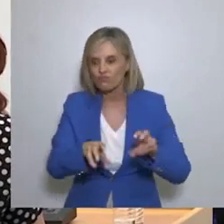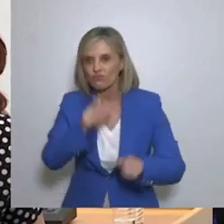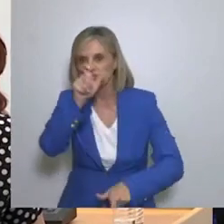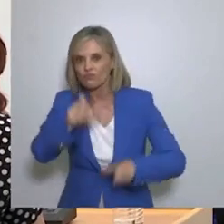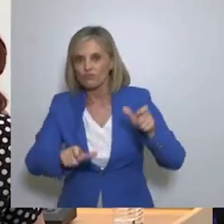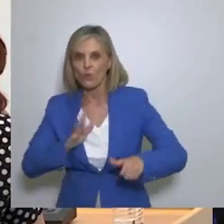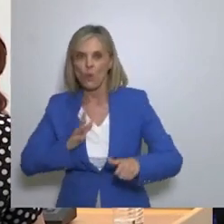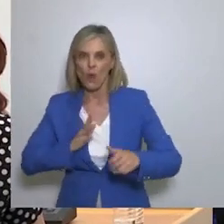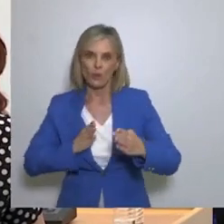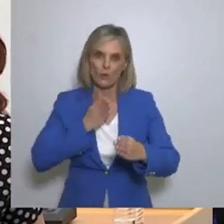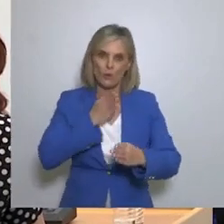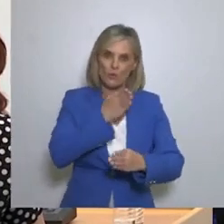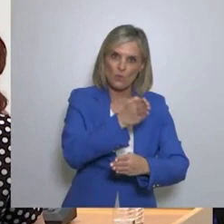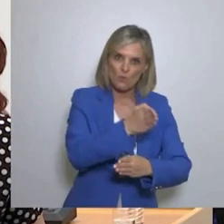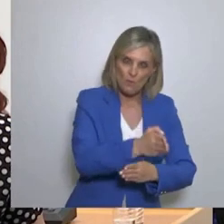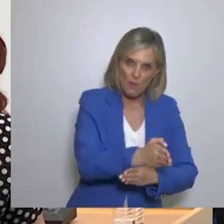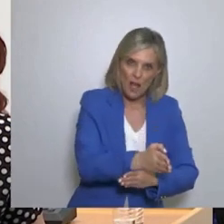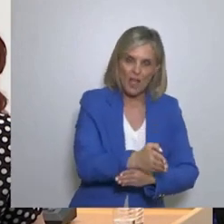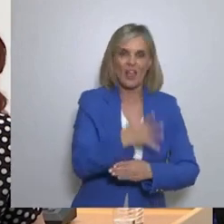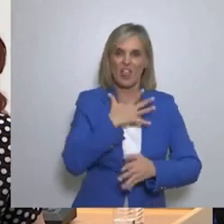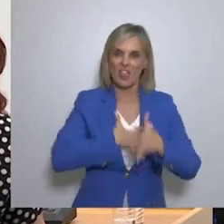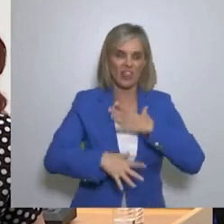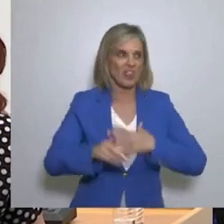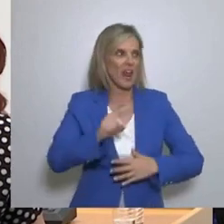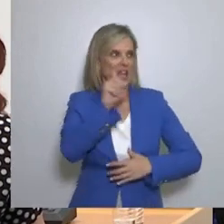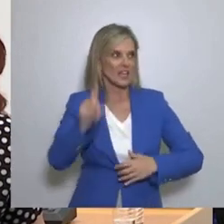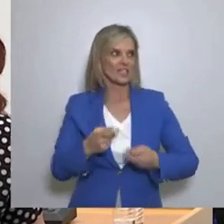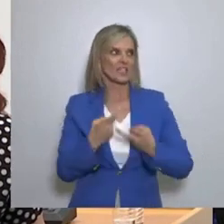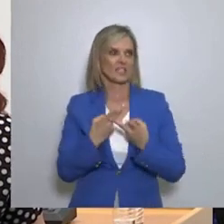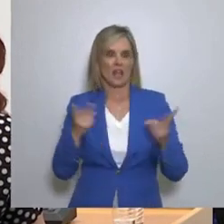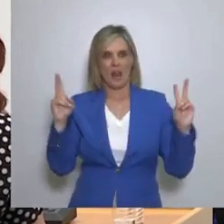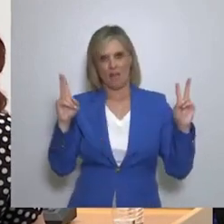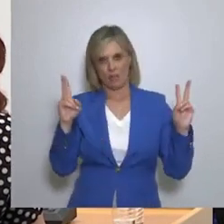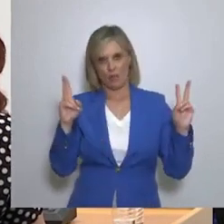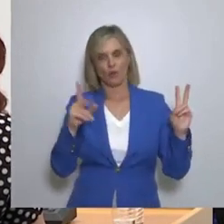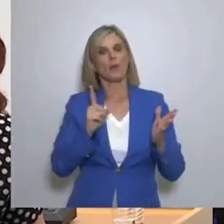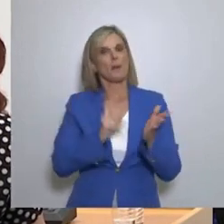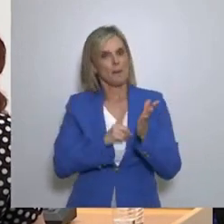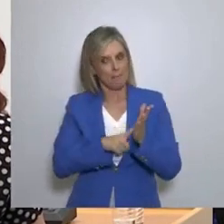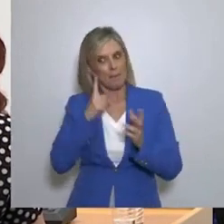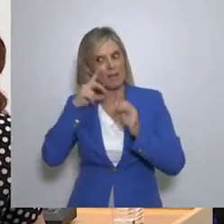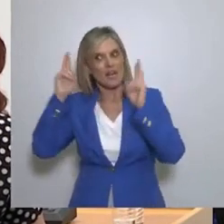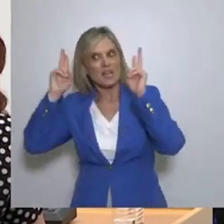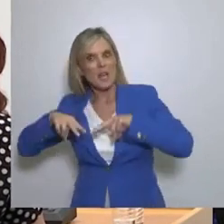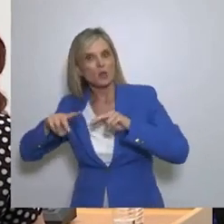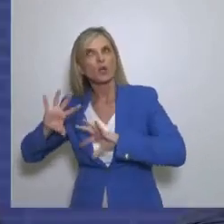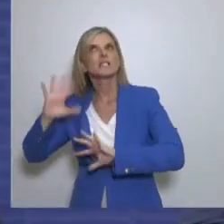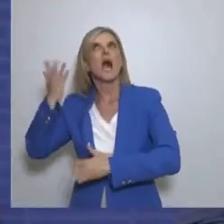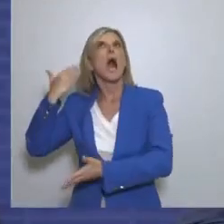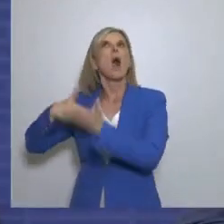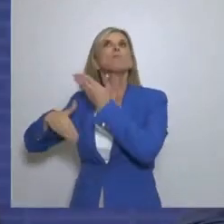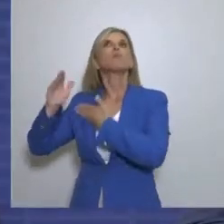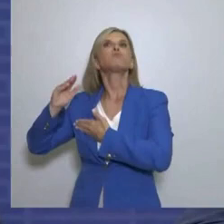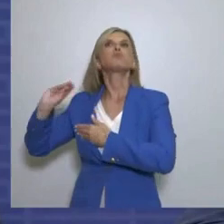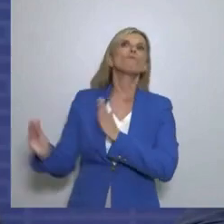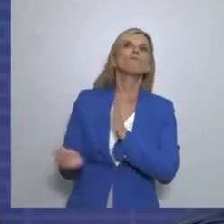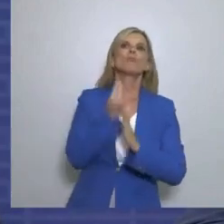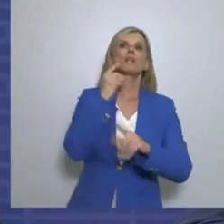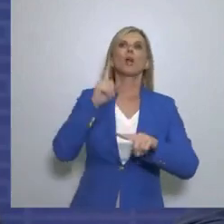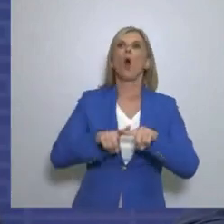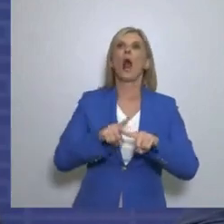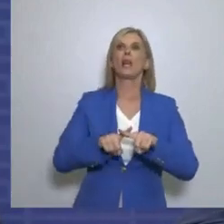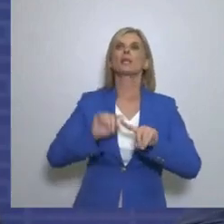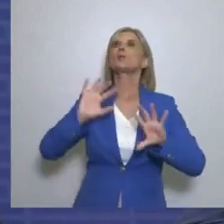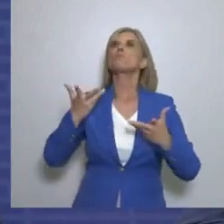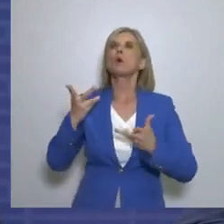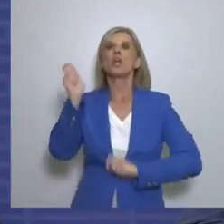εισέρχεται σήμερα να ζήσει Αμή τι άλλο ελεύθερος Οφείλει να γνωρίζει καταρχήν το παρεθόν του Να ξέρει το παρόν του Για να μπορεί να σχεδιάσει το μέλλον